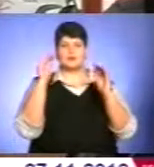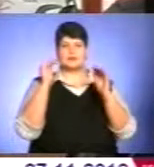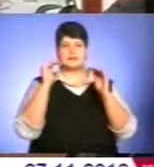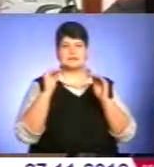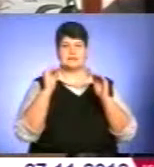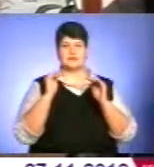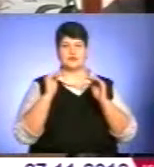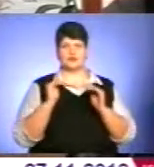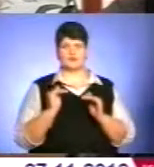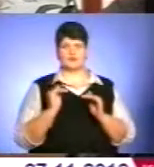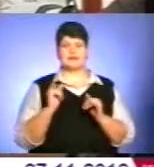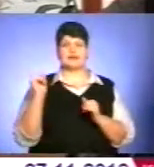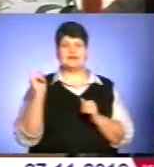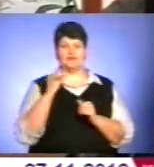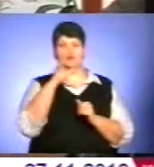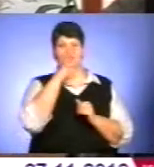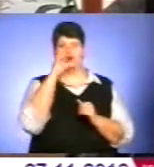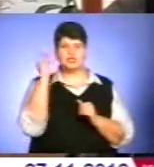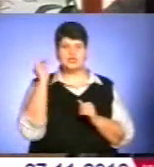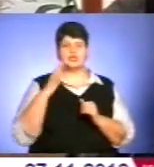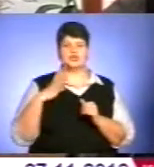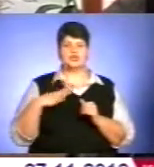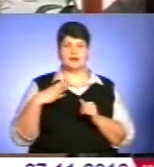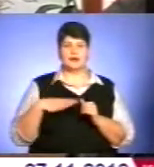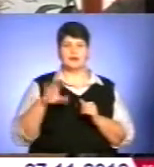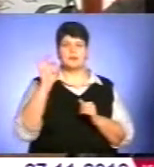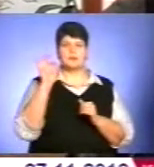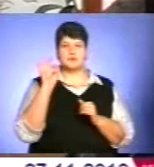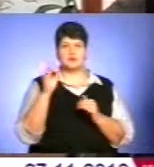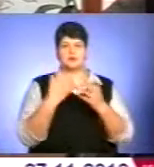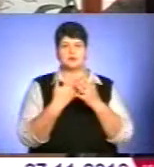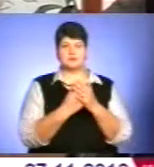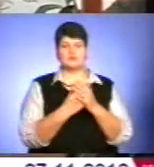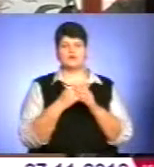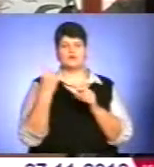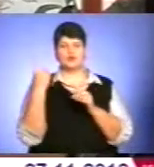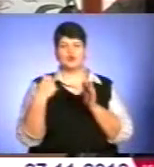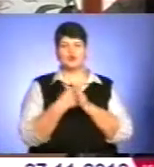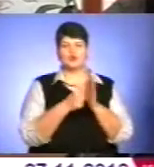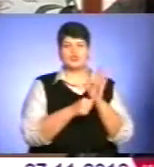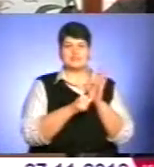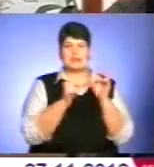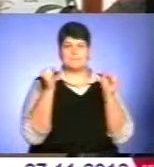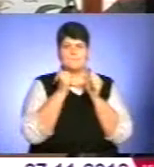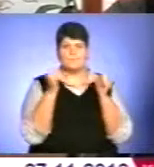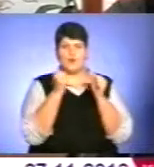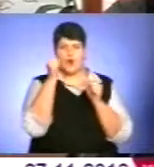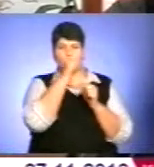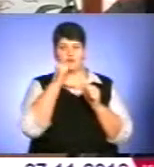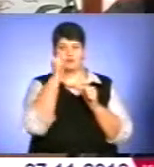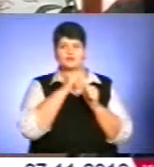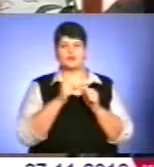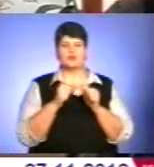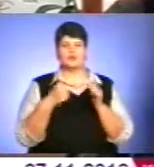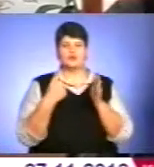знижуватися. І вночі вони очікується температура в межах від 1 до 6 морозу, подекуди до 8 морозу, в